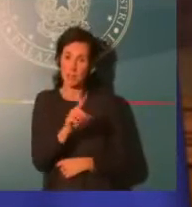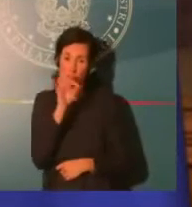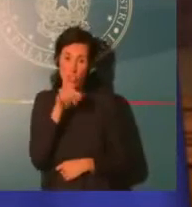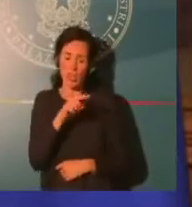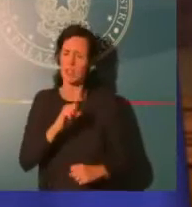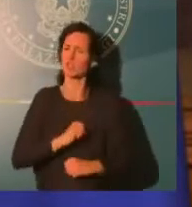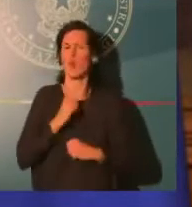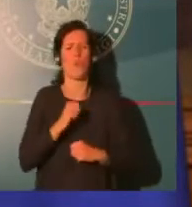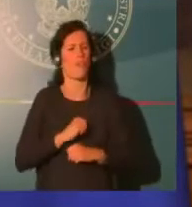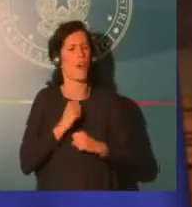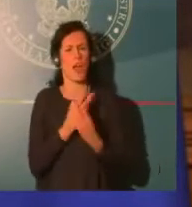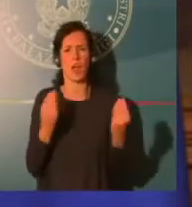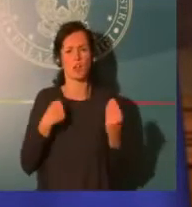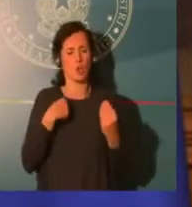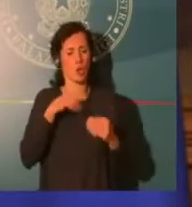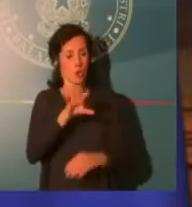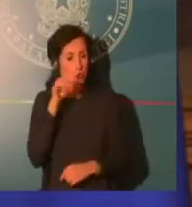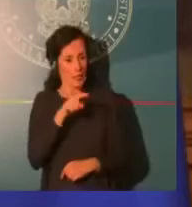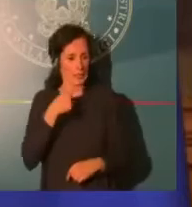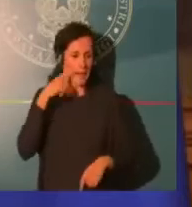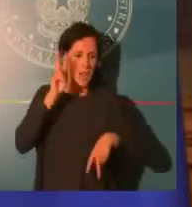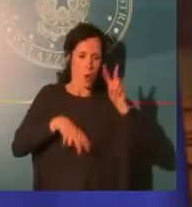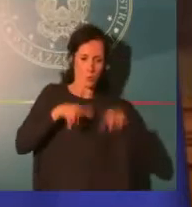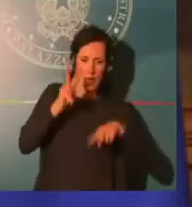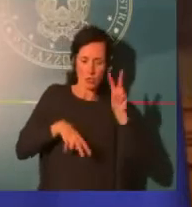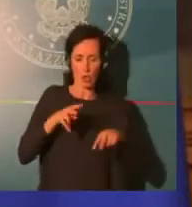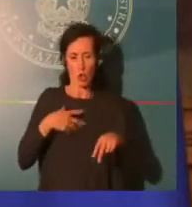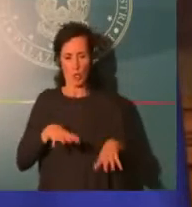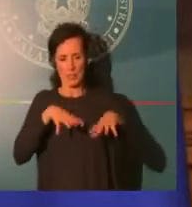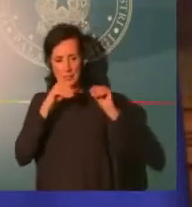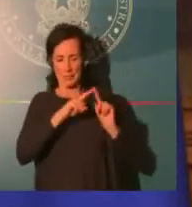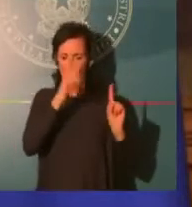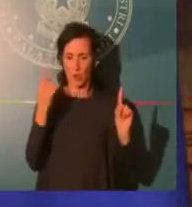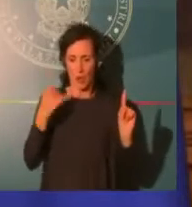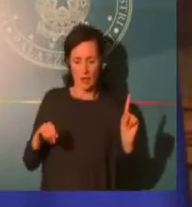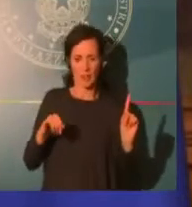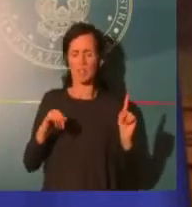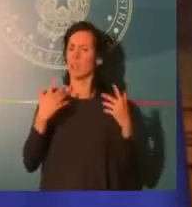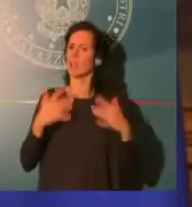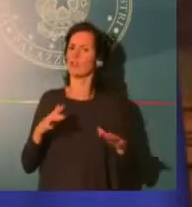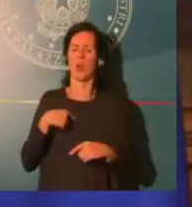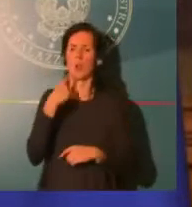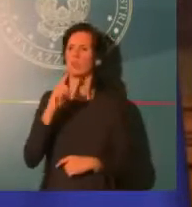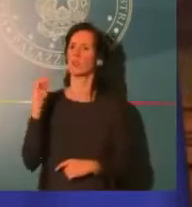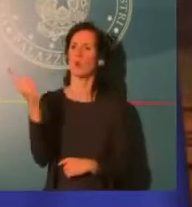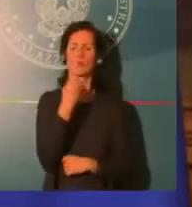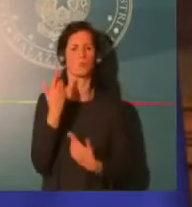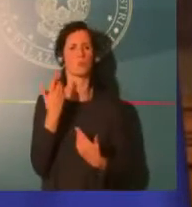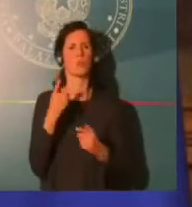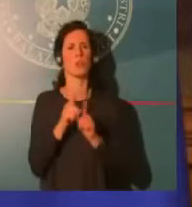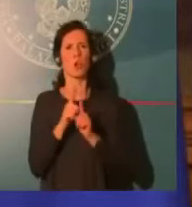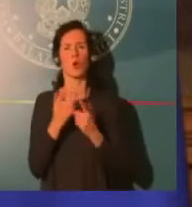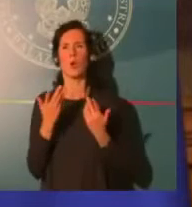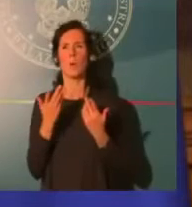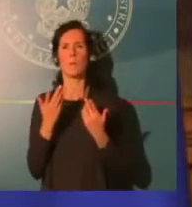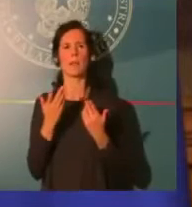spogliamoci di premure dei singoli di casteri. Qui ci si siede non per rappresentare le istanze